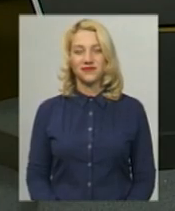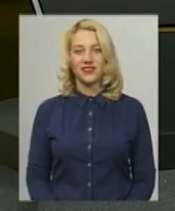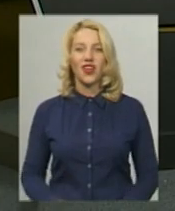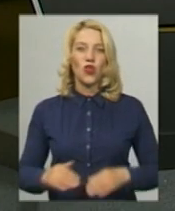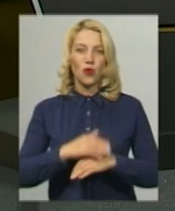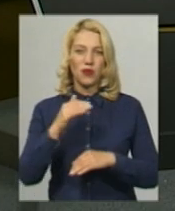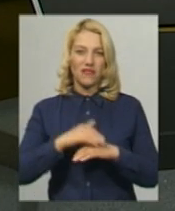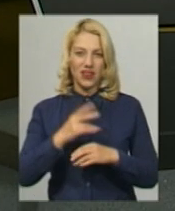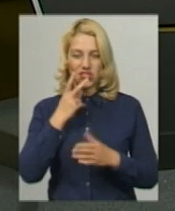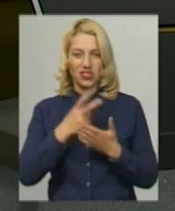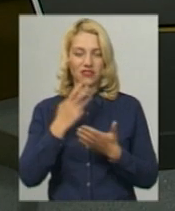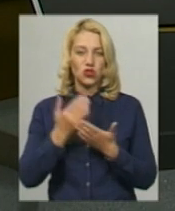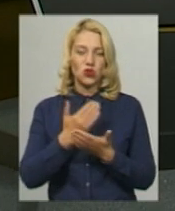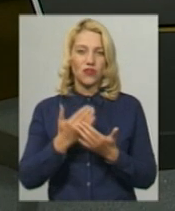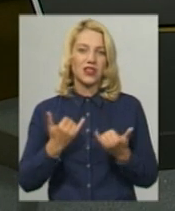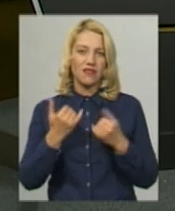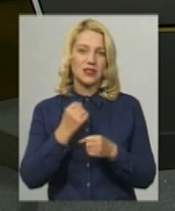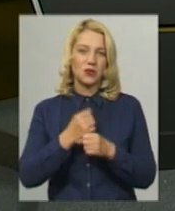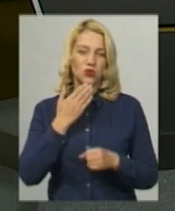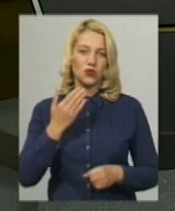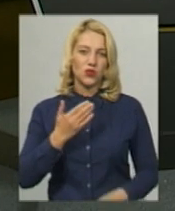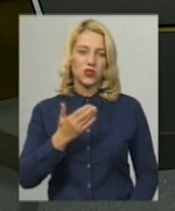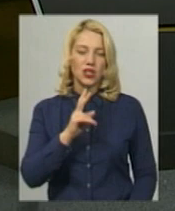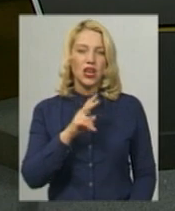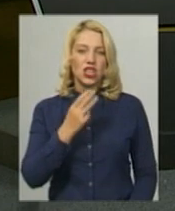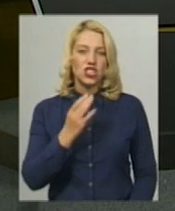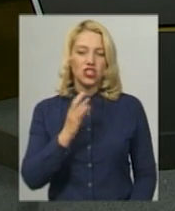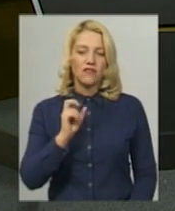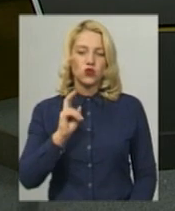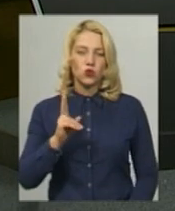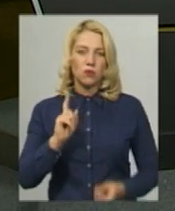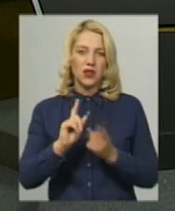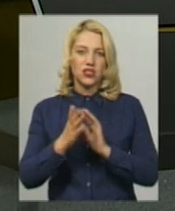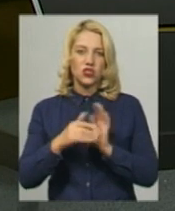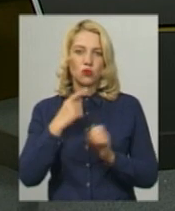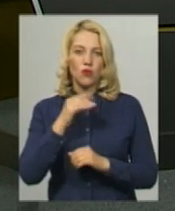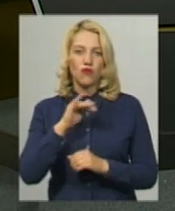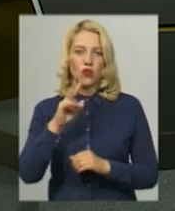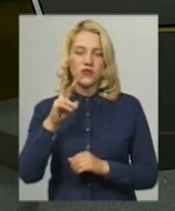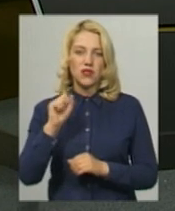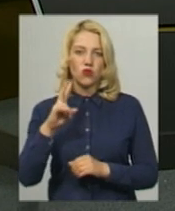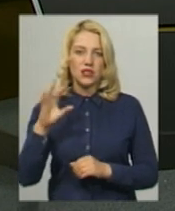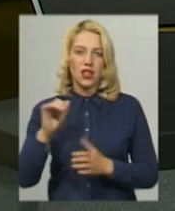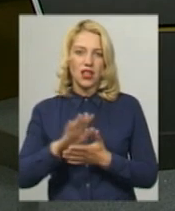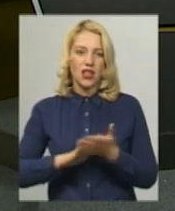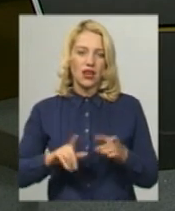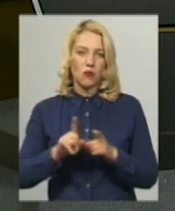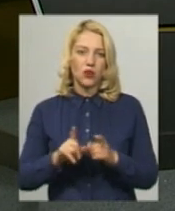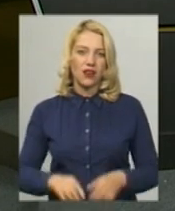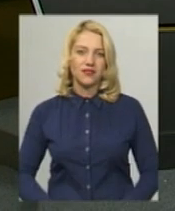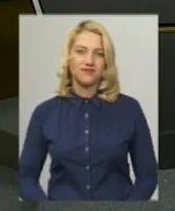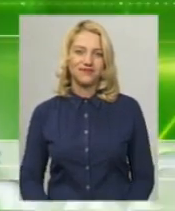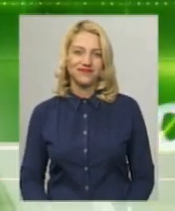Доброго вечора, в ефірі новини. У студії для вас працює ведуча Катерина Шевчук, на жестову мову перекладає Оксана Фіновська. Далі про таке.